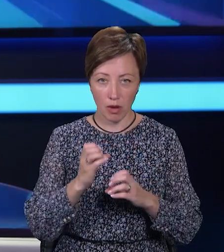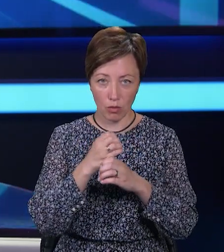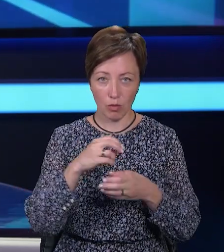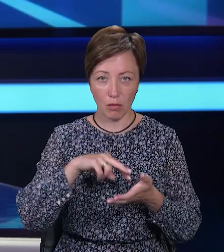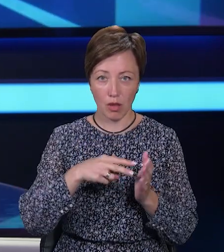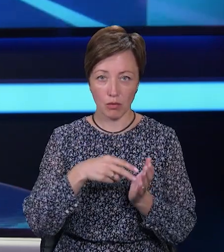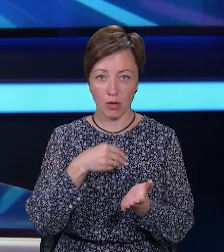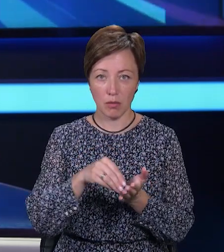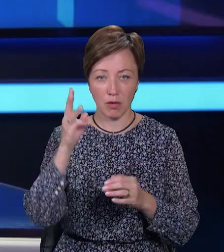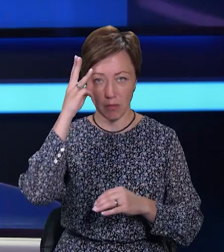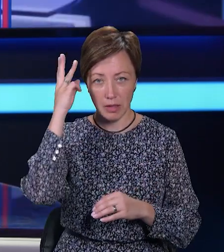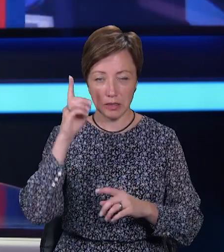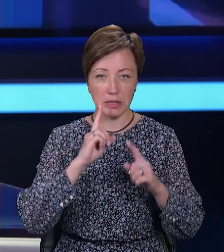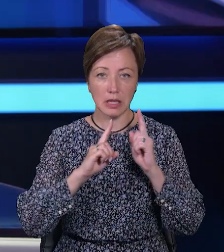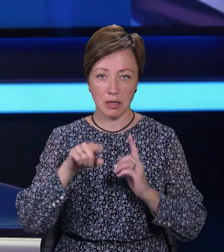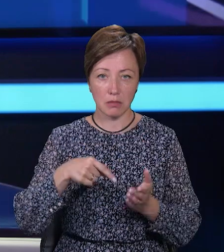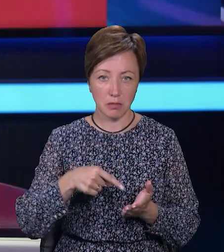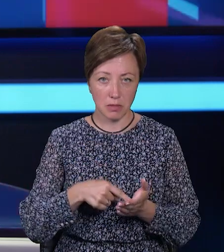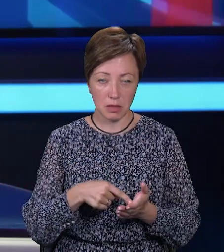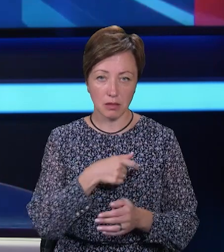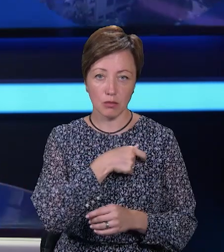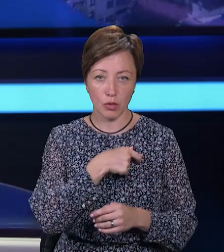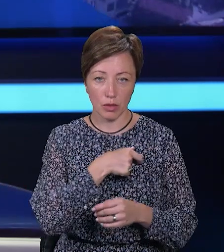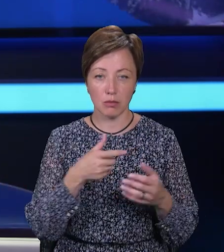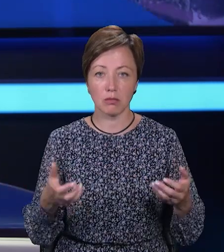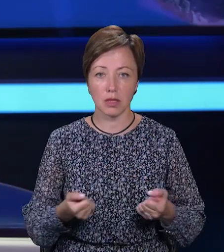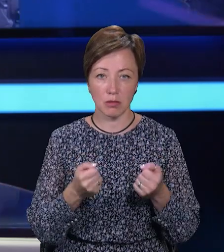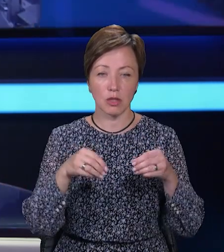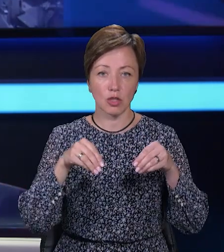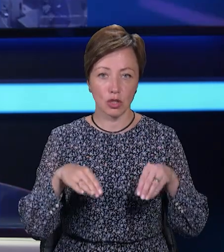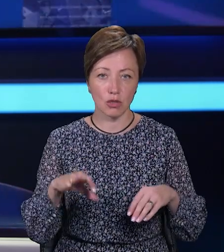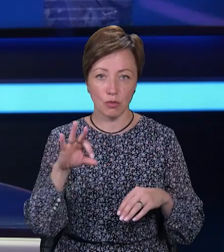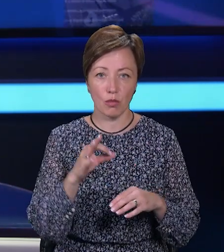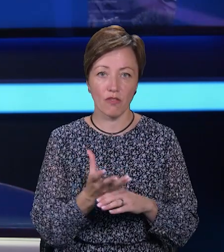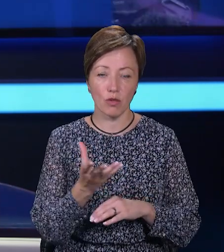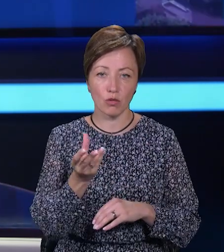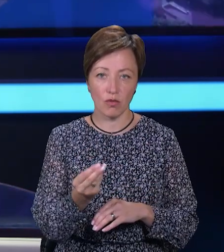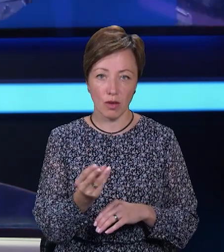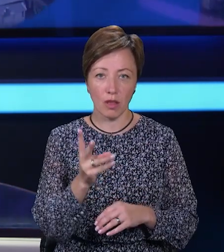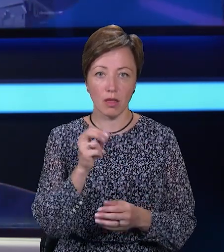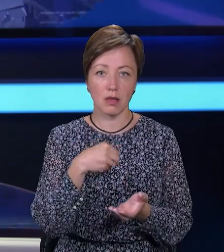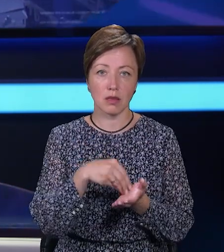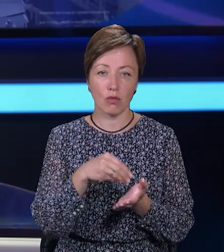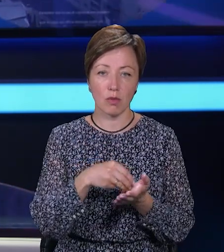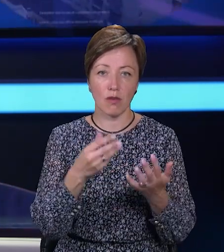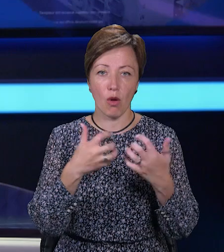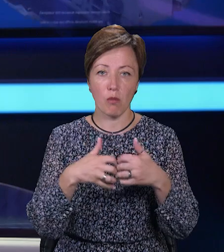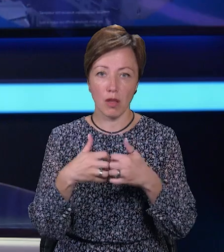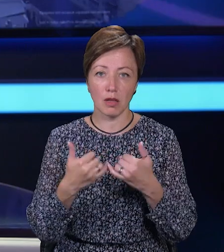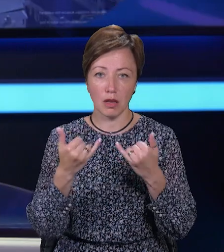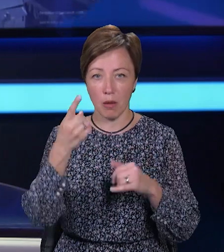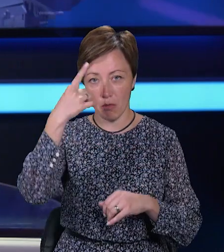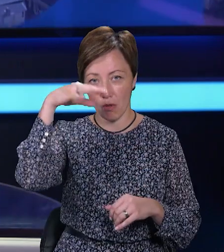Хмельницькому. На черговій сесії міської ради депутати підтримали рішення про фінансування на закупівлю обладнання для